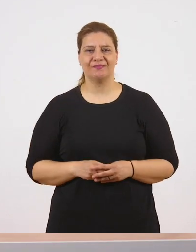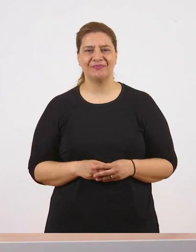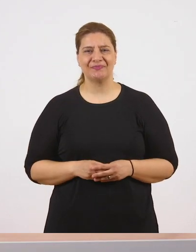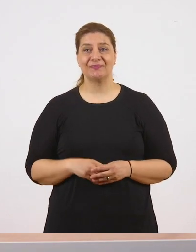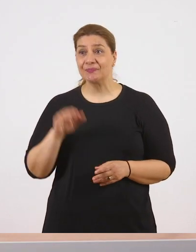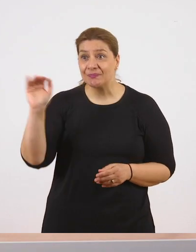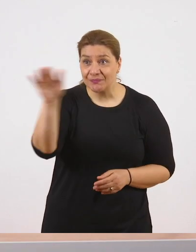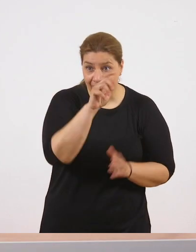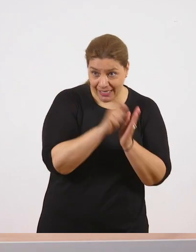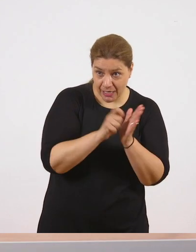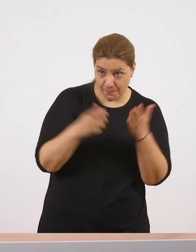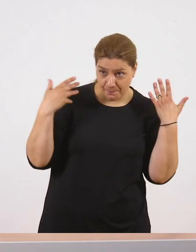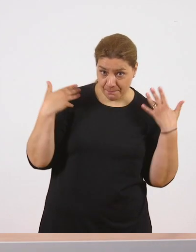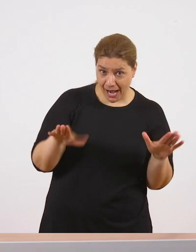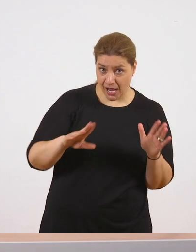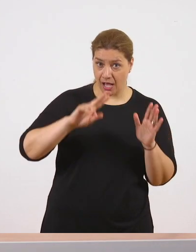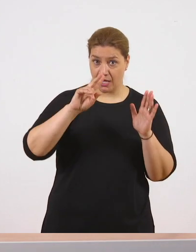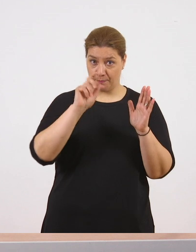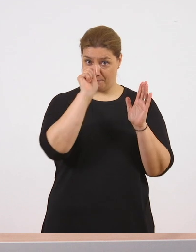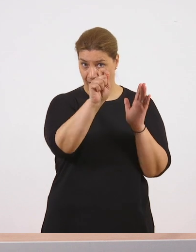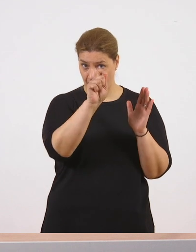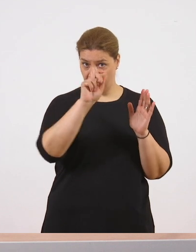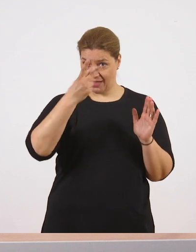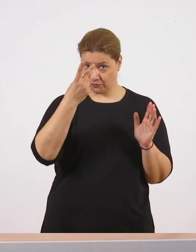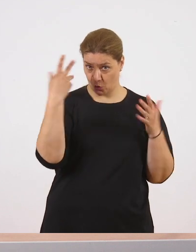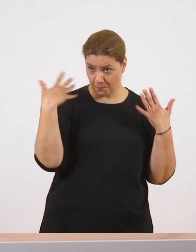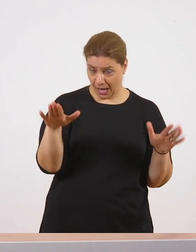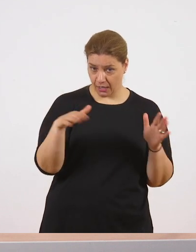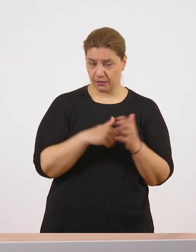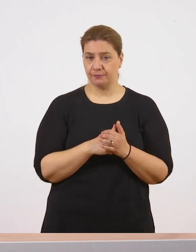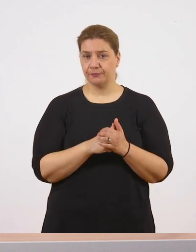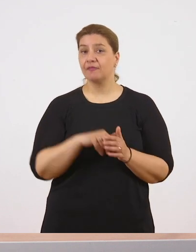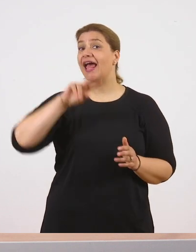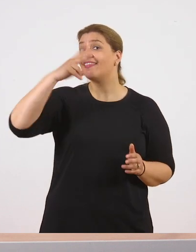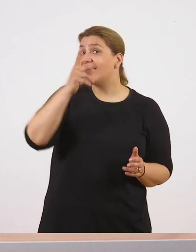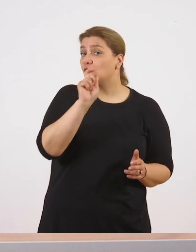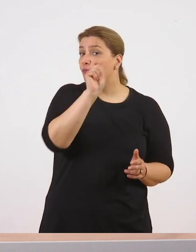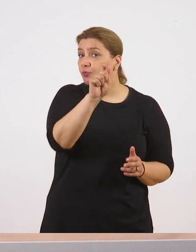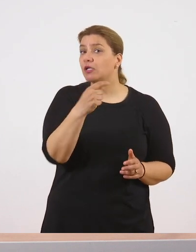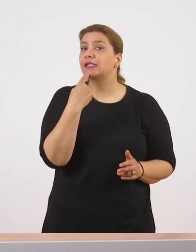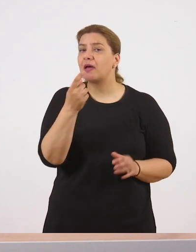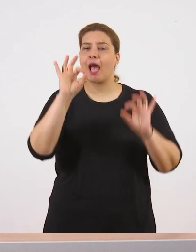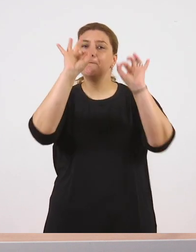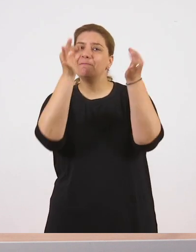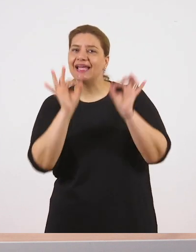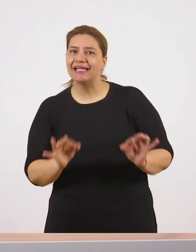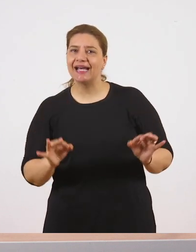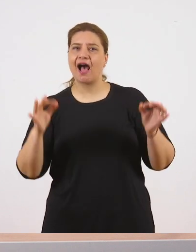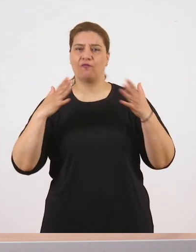Γράψατε την προηγούμενη, γράψατε τη δεύτερη κουκιδίτσα, έτσι. Η δεύτερη μας κουκιδίτσα ήταν περιγράφουμε την